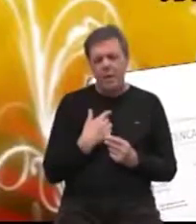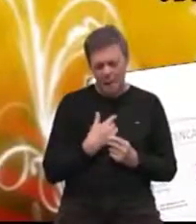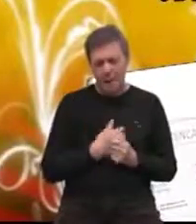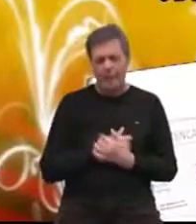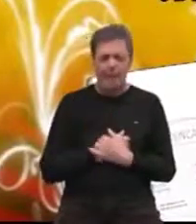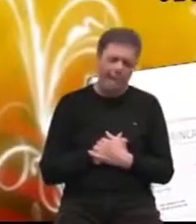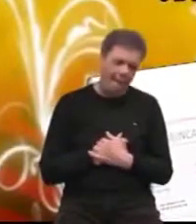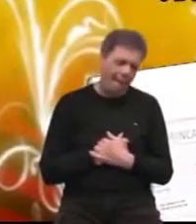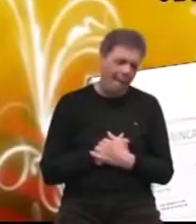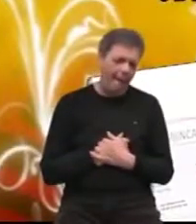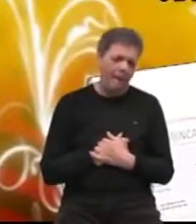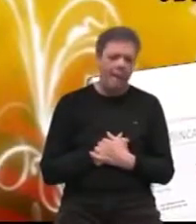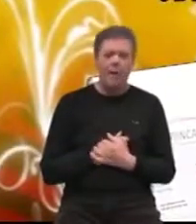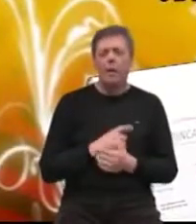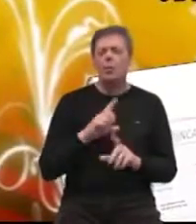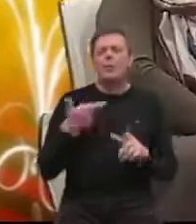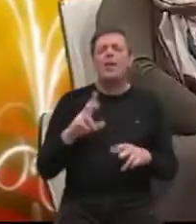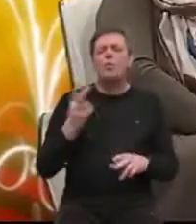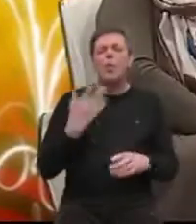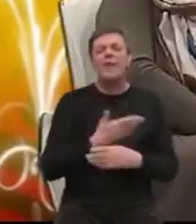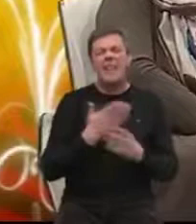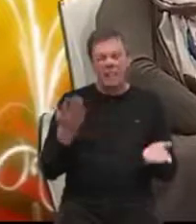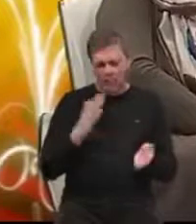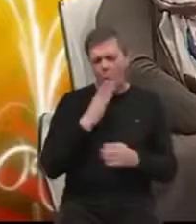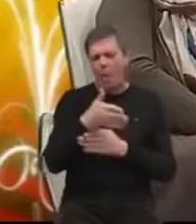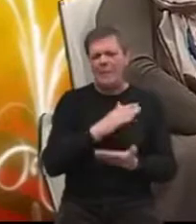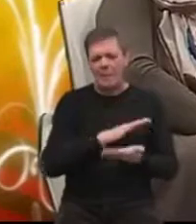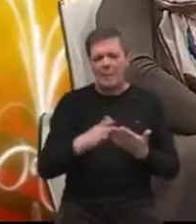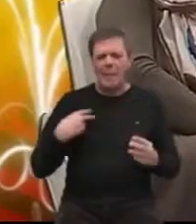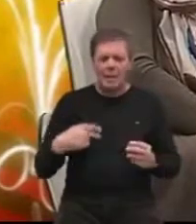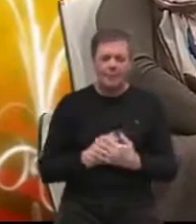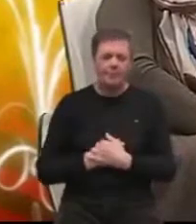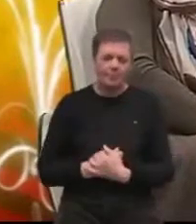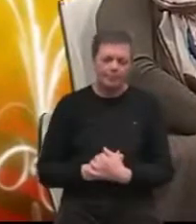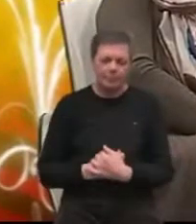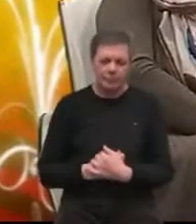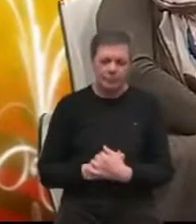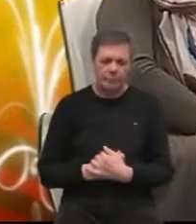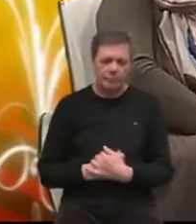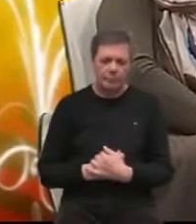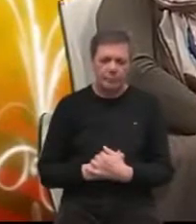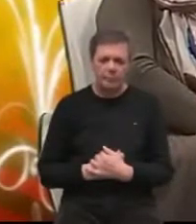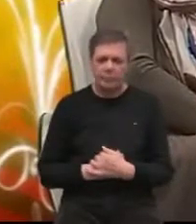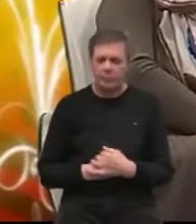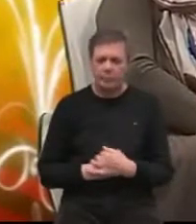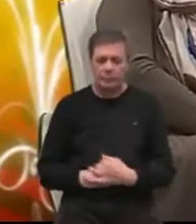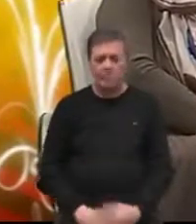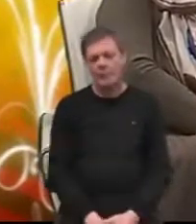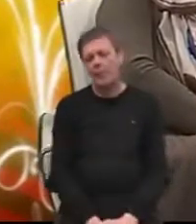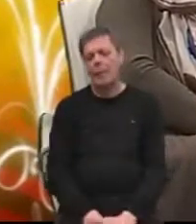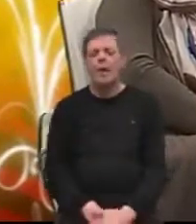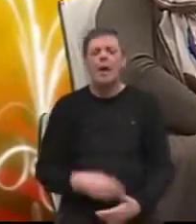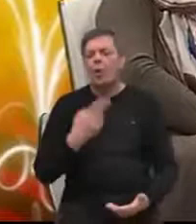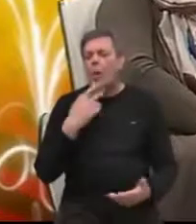informaciju edukala. taj dan su svi pozvani, jer je ulaz besplatan, tako da ja pozivam... Znači i ljudi mogu doći zanimati nešto,